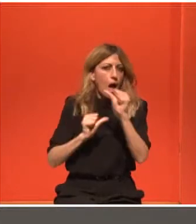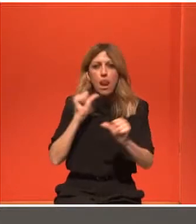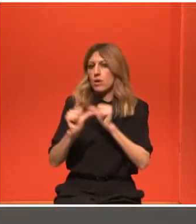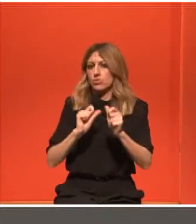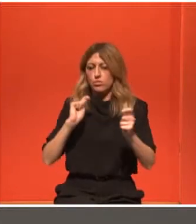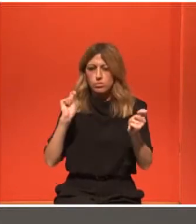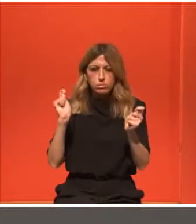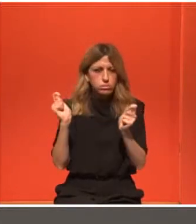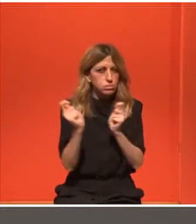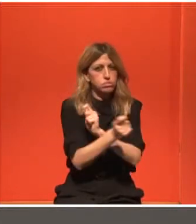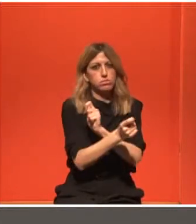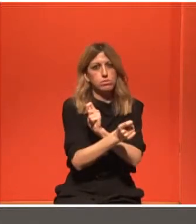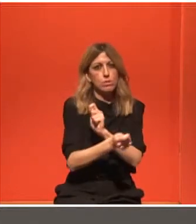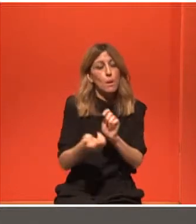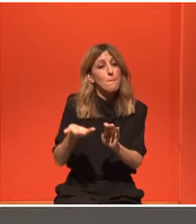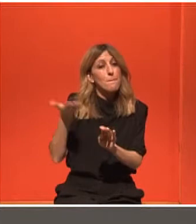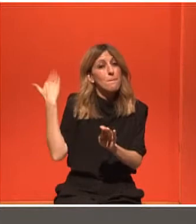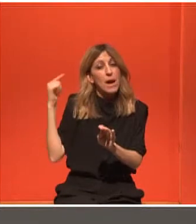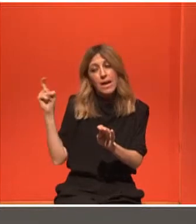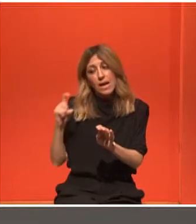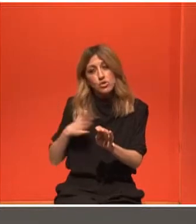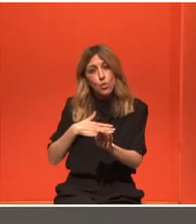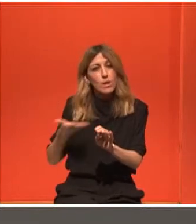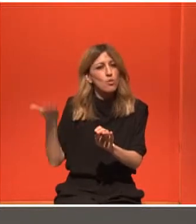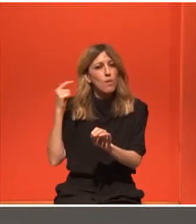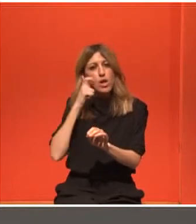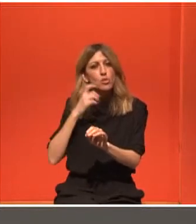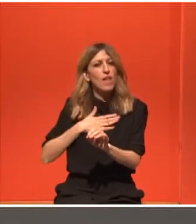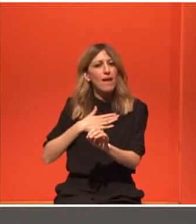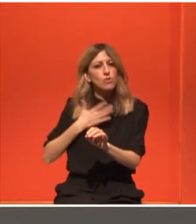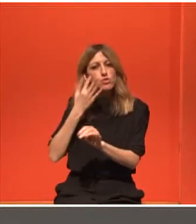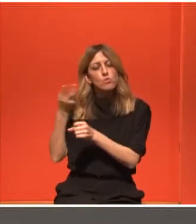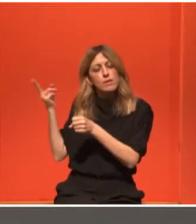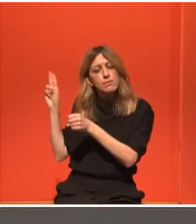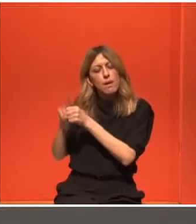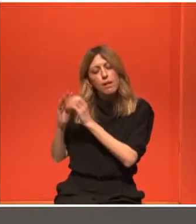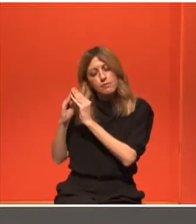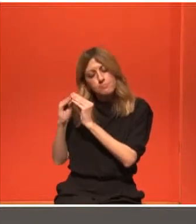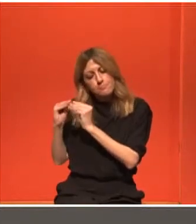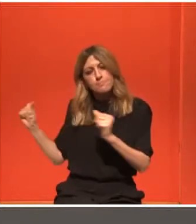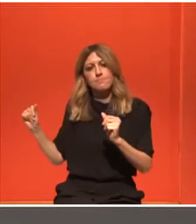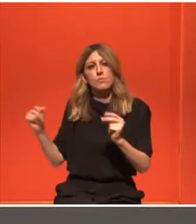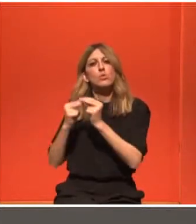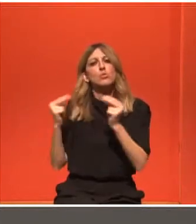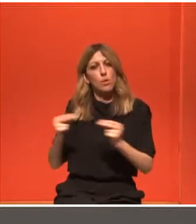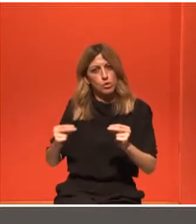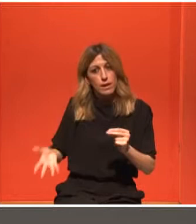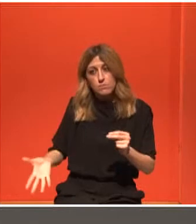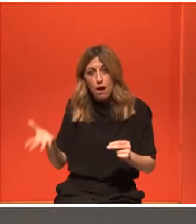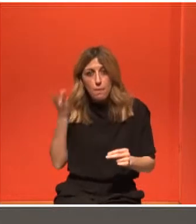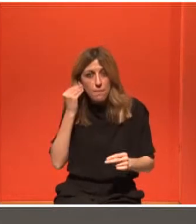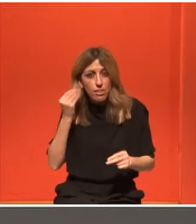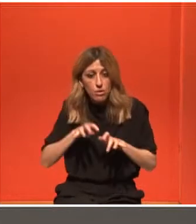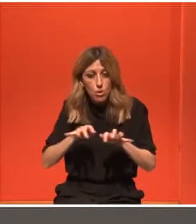όσο και να μιλάμε για κάτι, όταν δεν το έχουμε ζήσει, δεν μπορούμε να το ξέρουμε απόλυτα. Τώρα, τι χρειάζεται. Φυσικά και